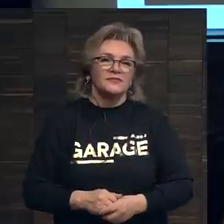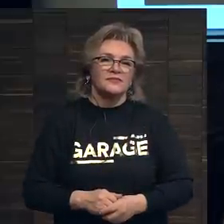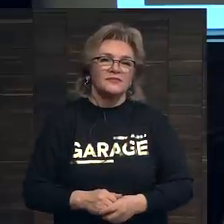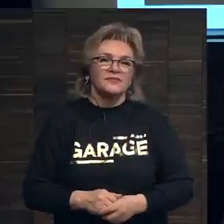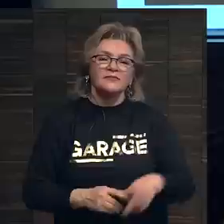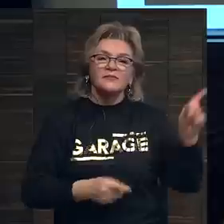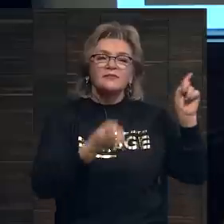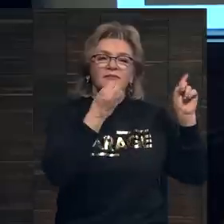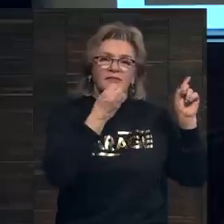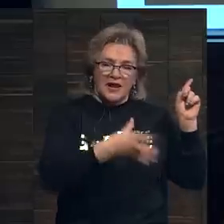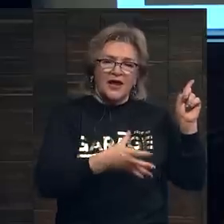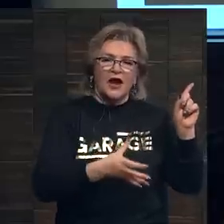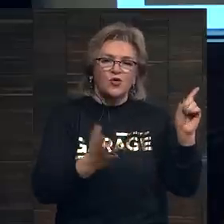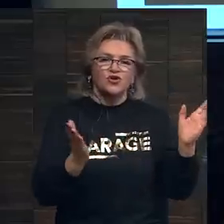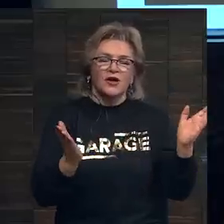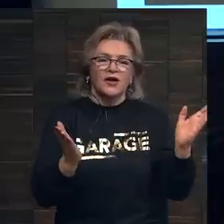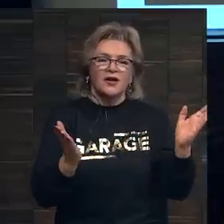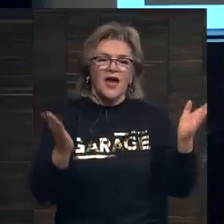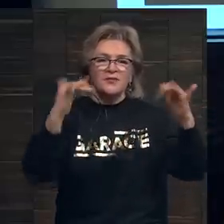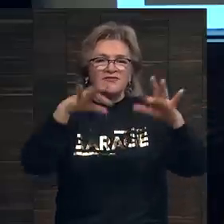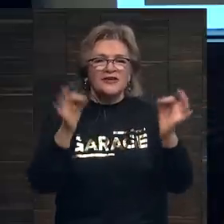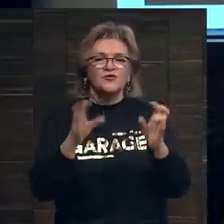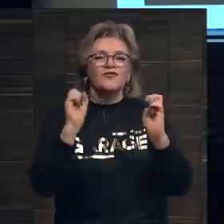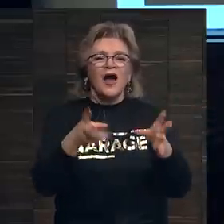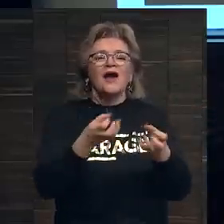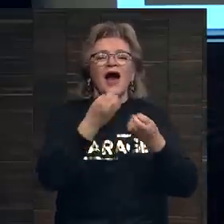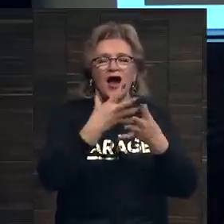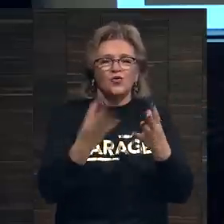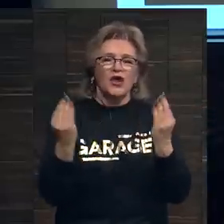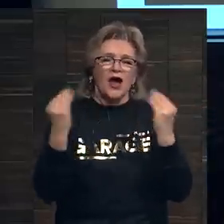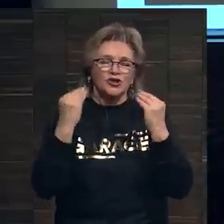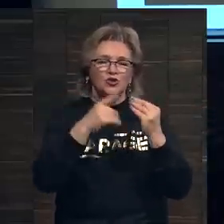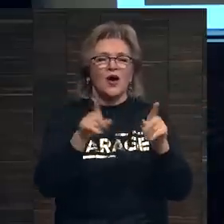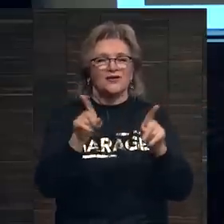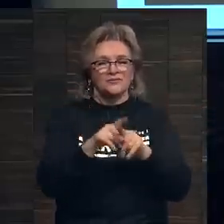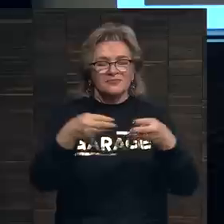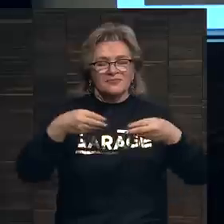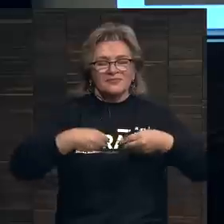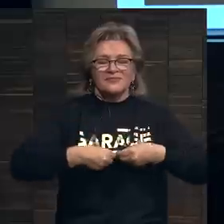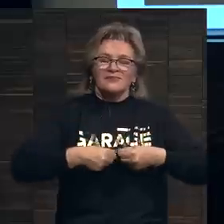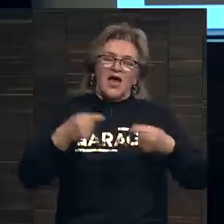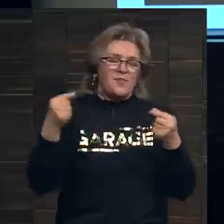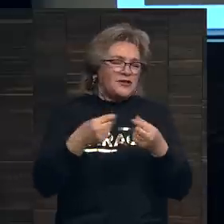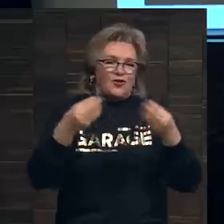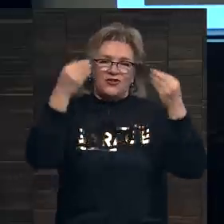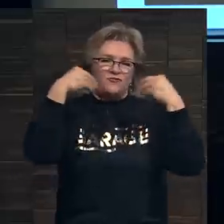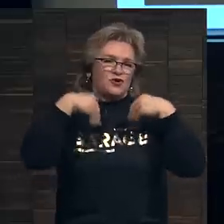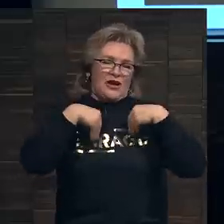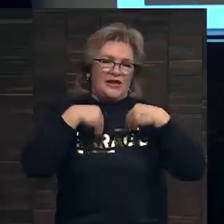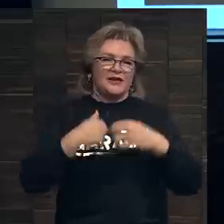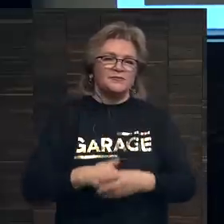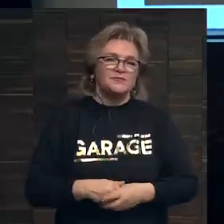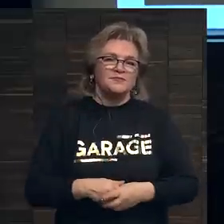Хорошее произведение искусства, как и хороший аксессуар производят на вас совершенно определенное впечатление.